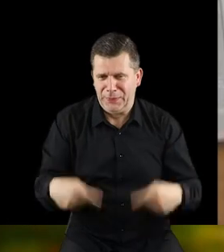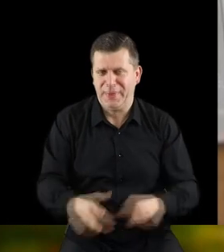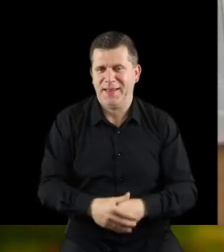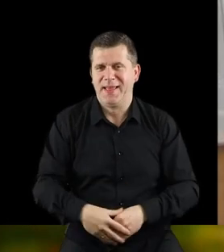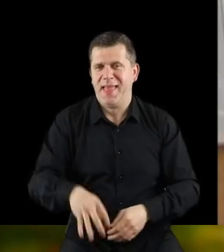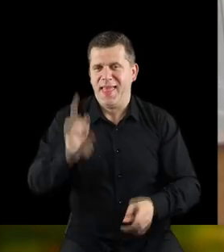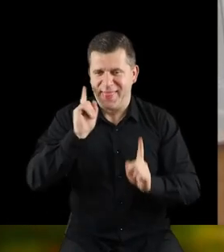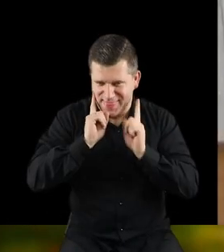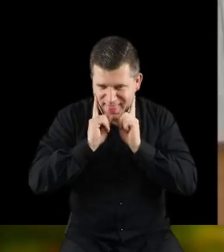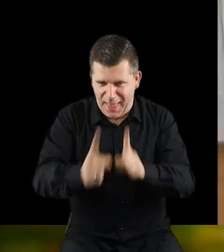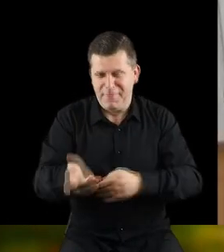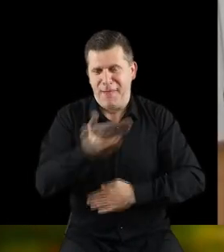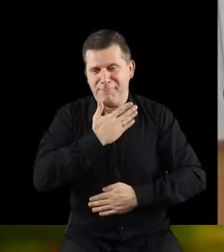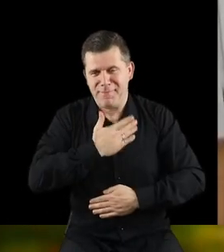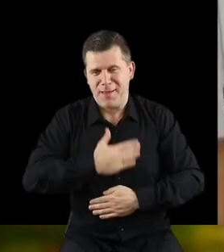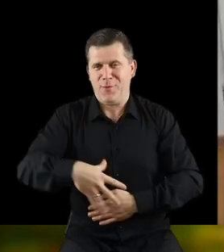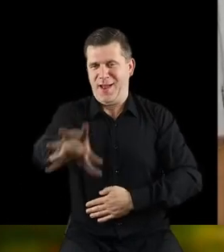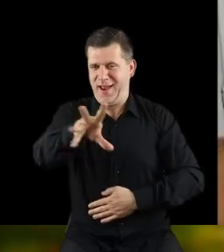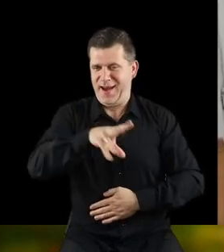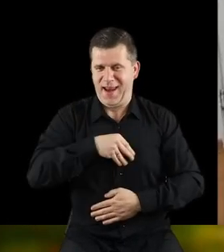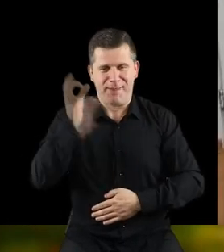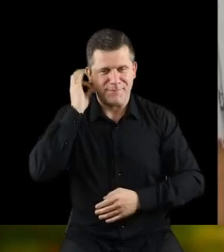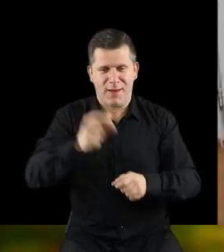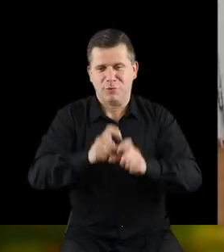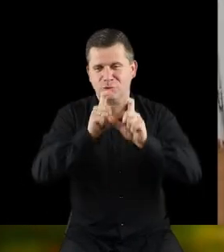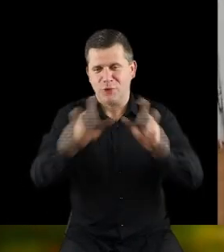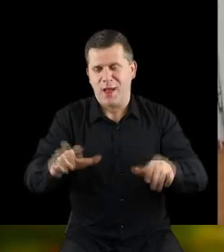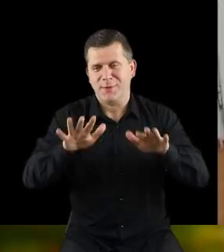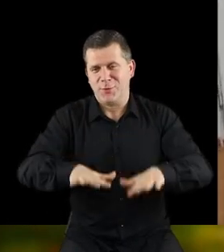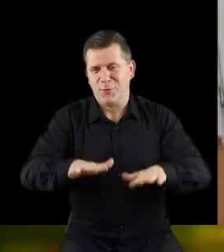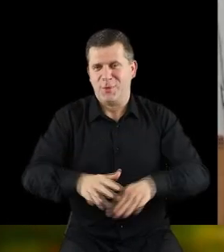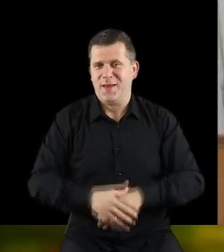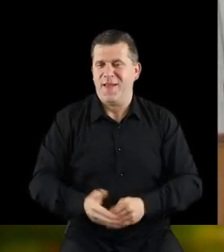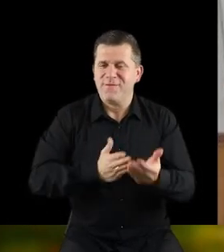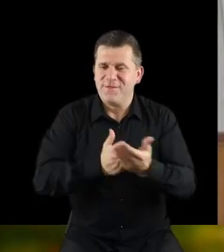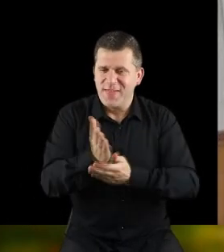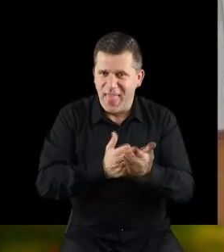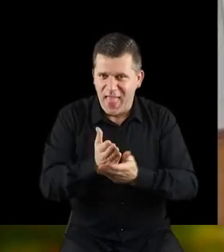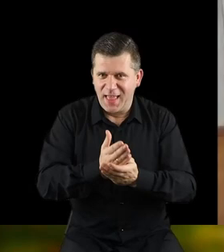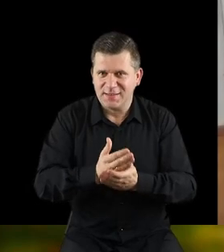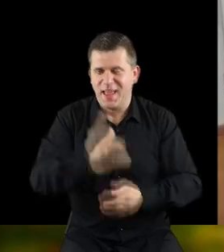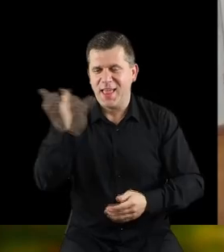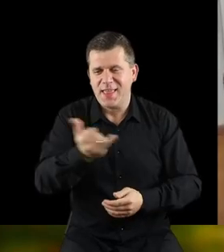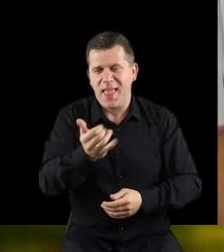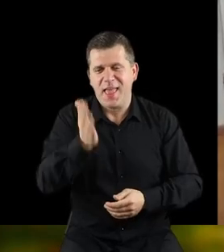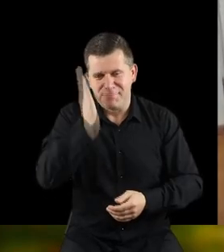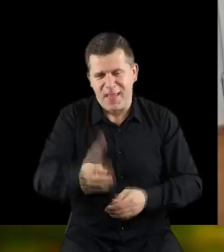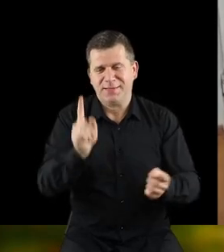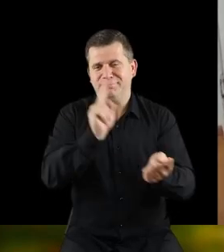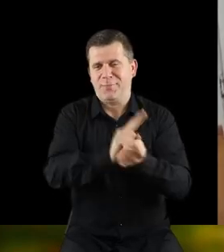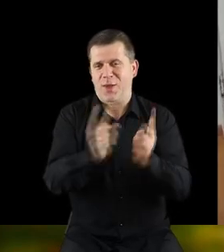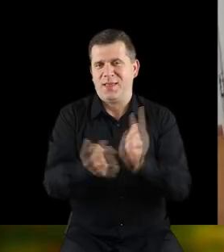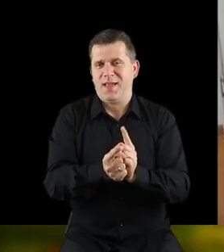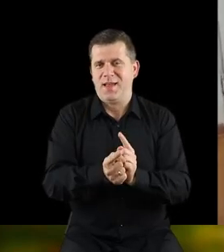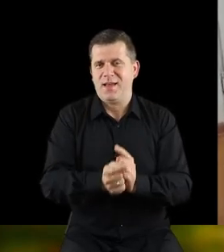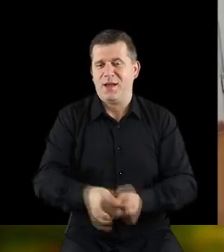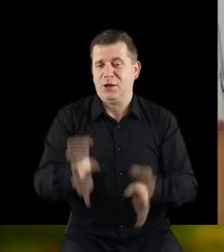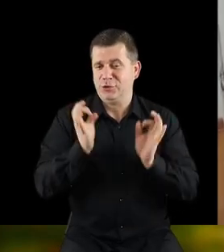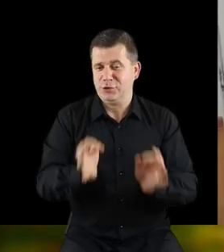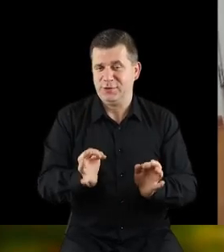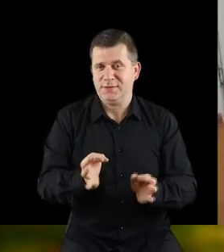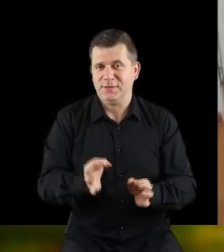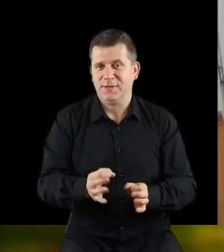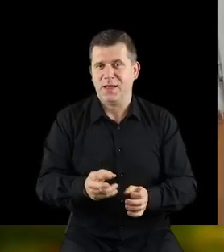przysporzyła i naprawdę miło z nami Pani czas spędziła. Wierzymy, że jeszcze kiedyś się spotkamy.